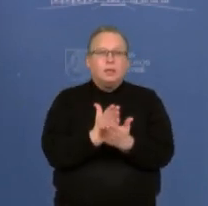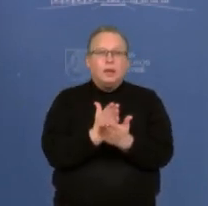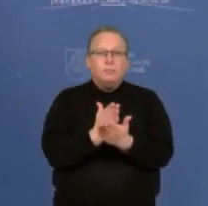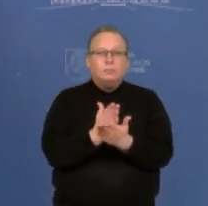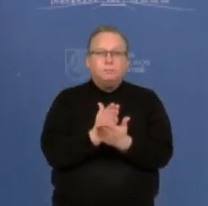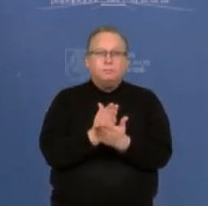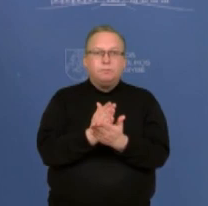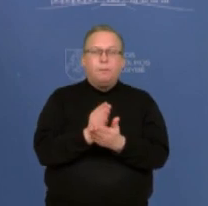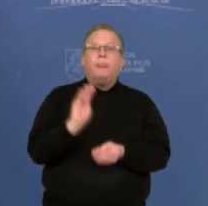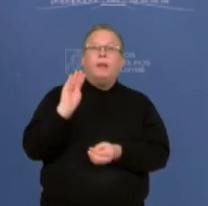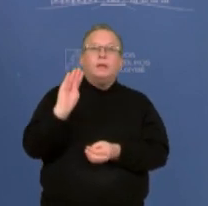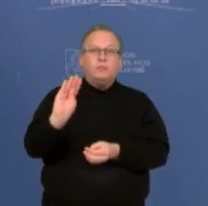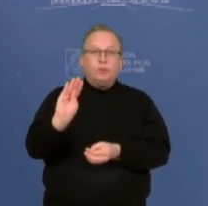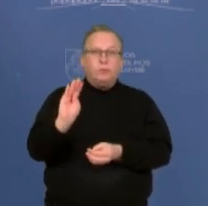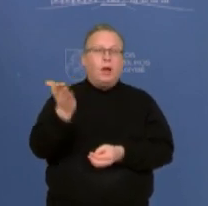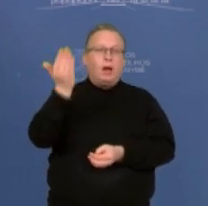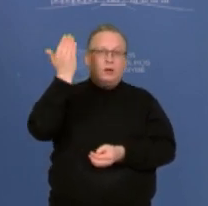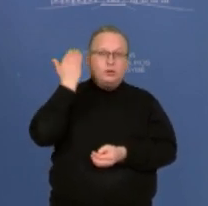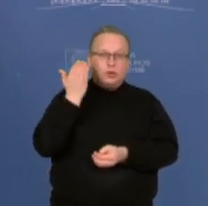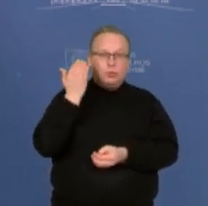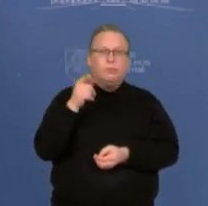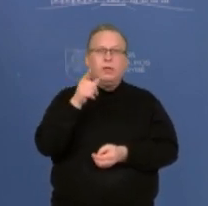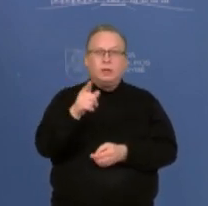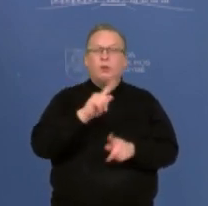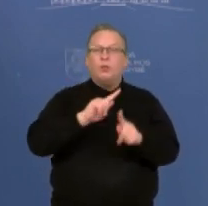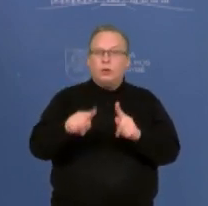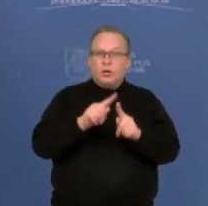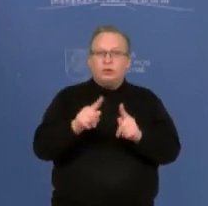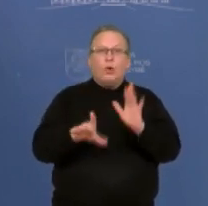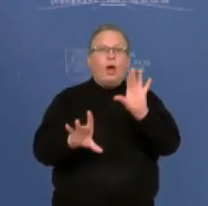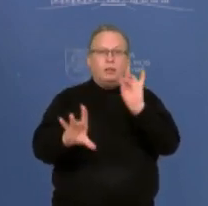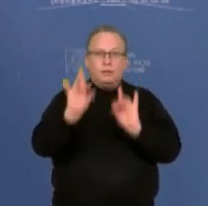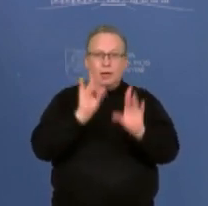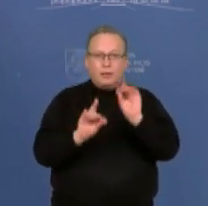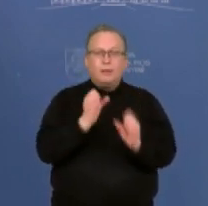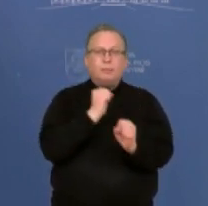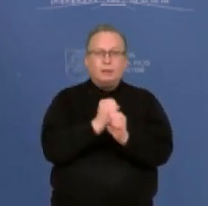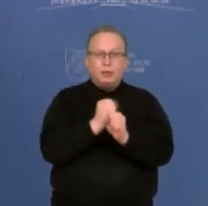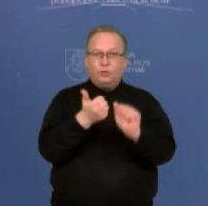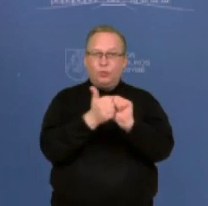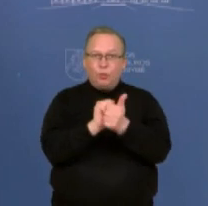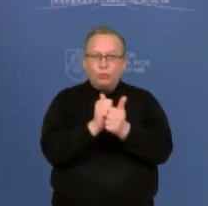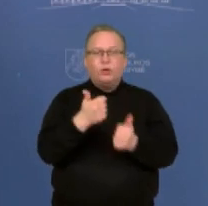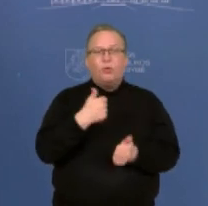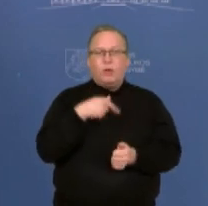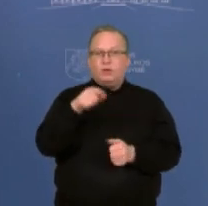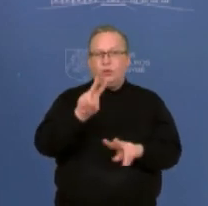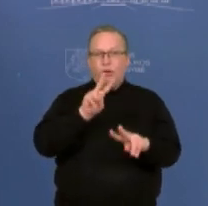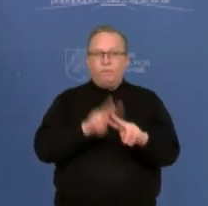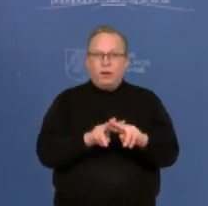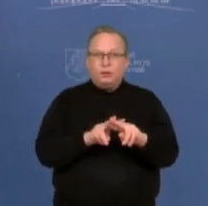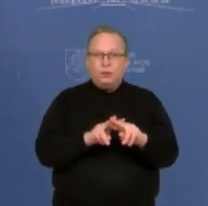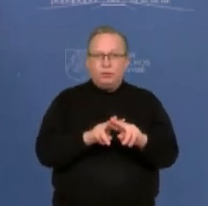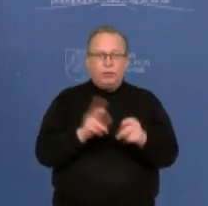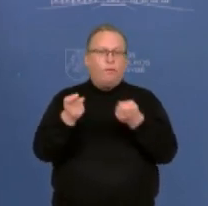na, daug anksčiau, kad inicijuos kuo greičiau visas atrankos procedūras, o kuriam atapetai šitoje vietoje galėtų jau